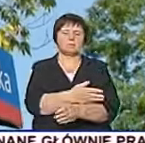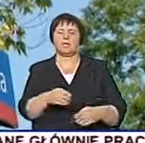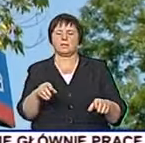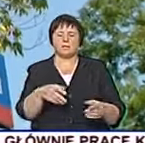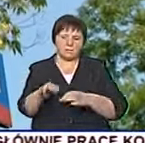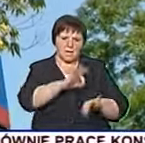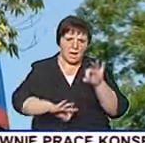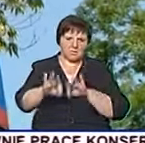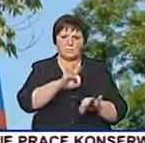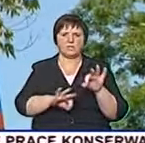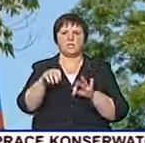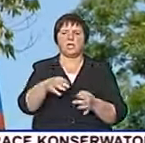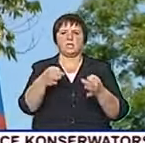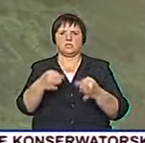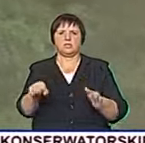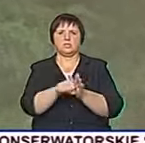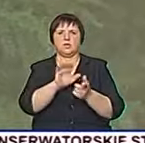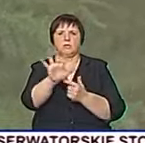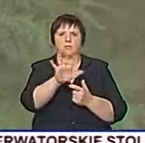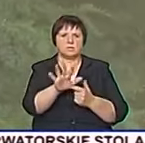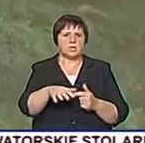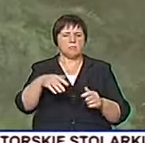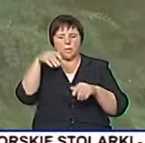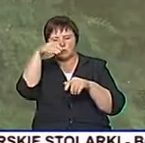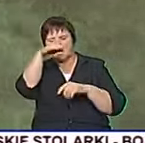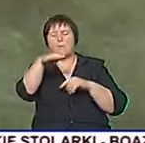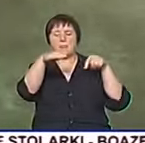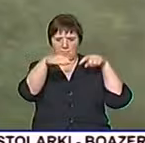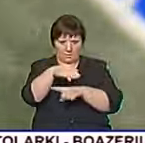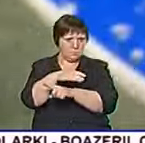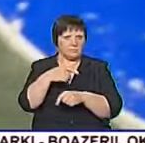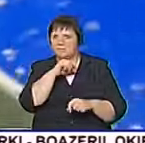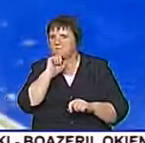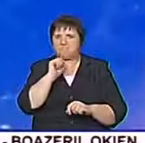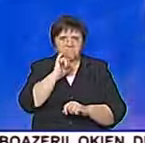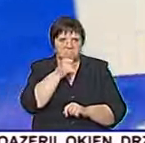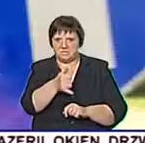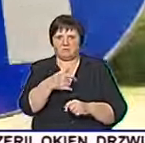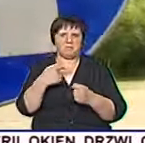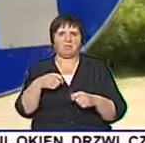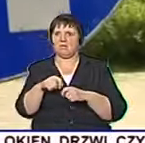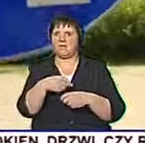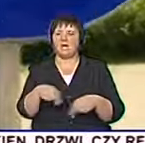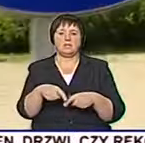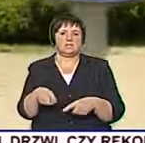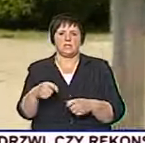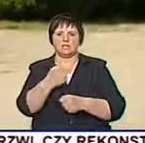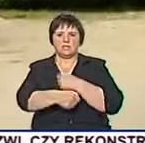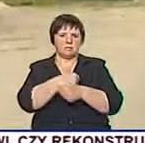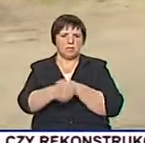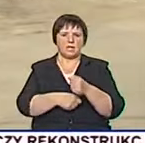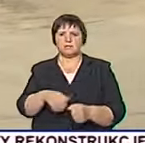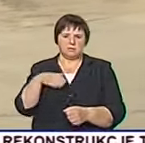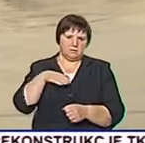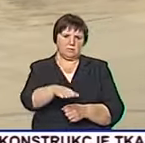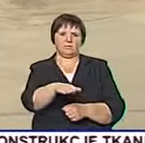zamknięcia. Dziś do godziny 15.00 pod wiaduktem żadne prace się nie odbywały. I może dlatego ci bardziej zdeterminowani jechali na wprost, mimo